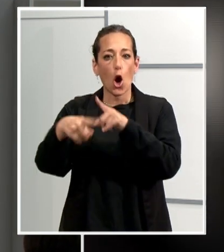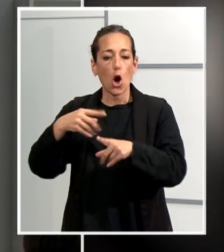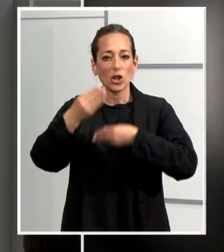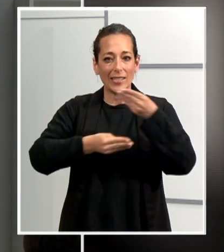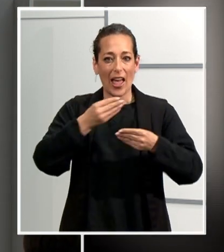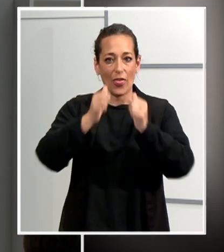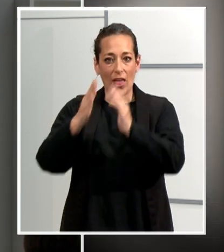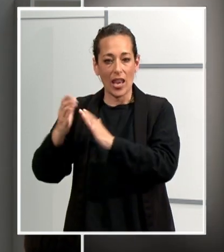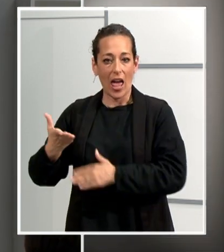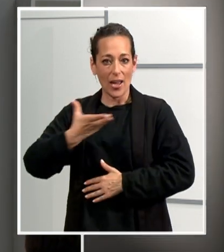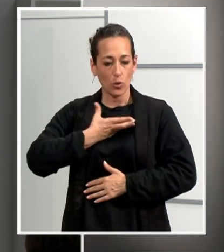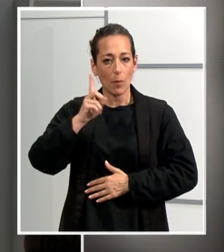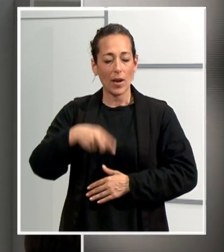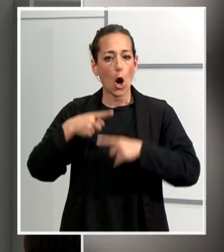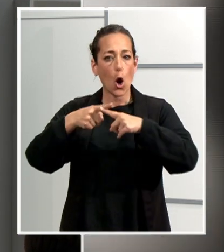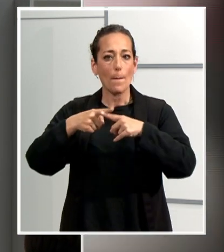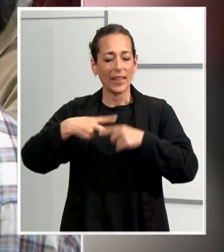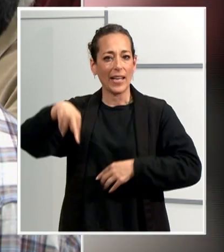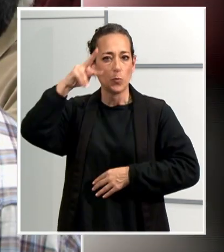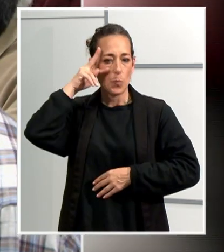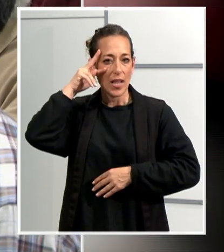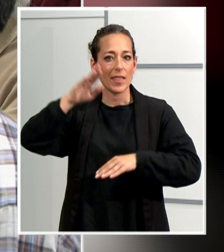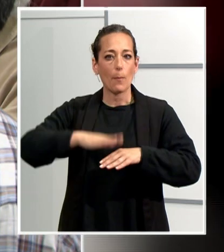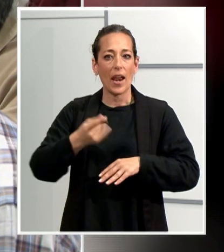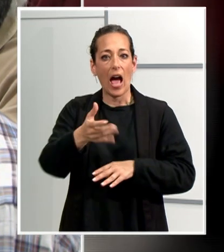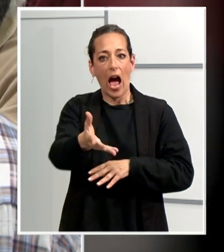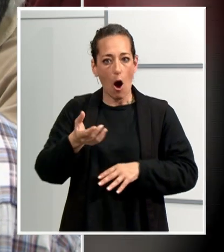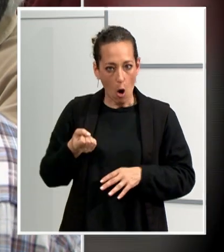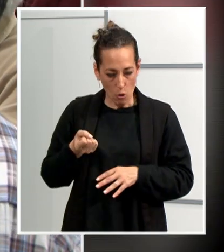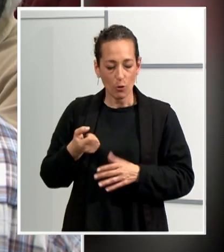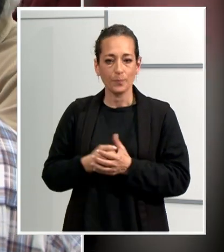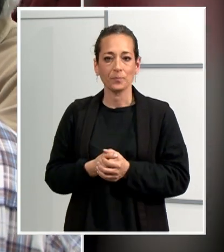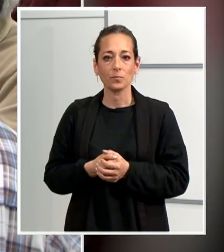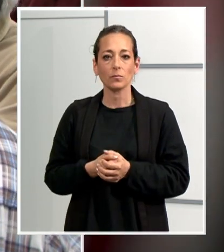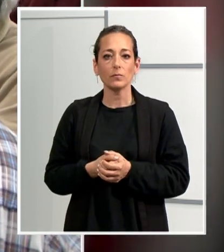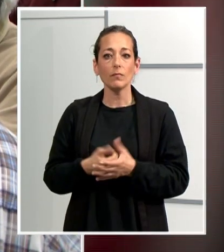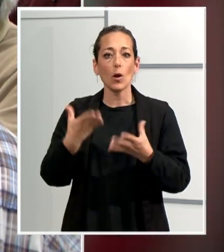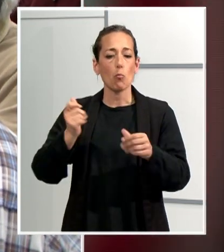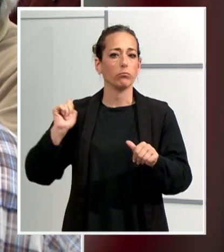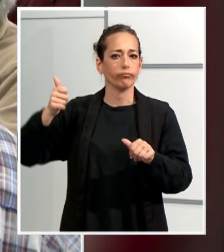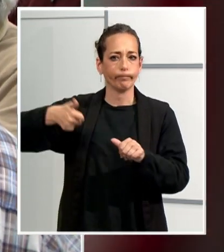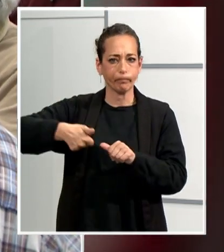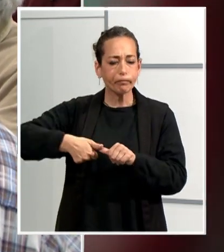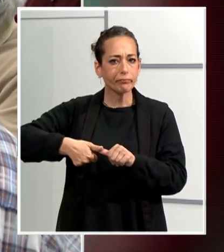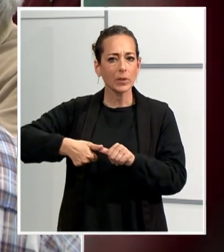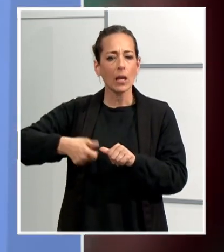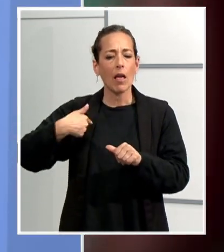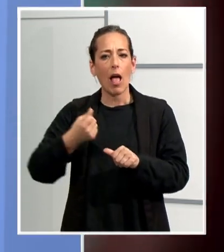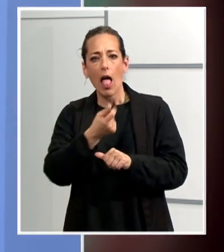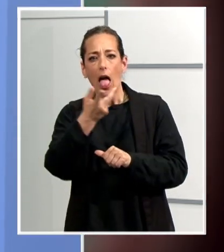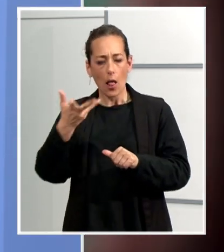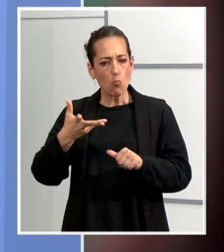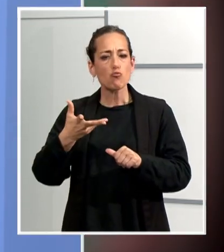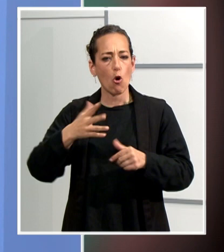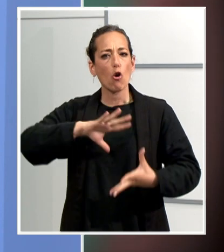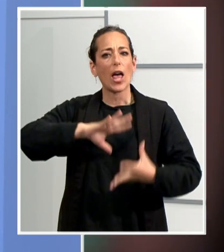experiències d'estalvi i optimització d'aigua amb les empreses. Moltes ja venen aplicant, des de fa alguns anys, mesures de reducció